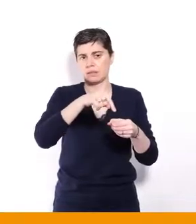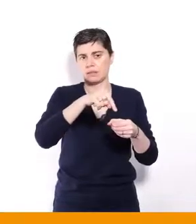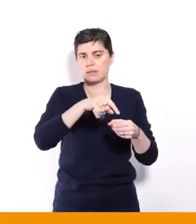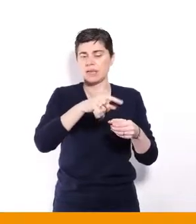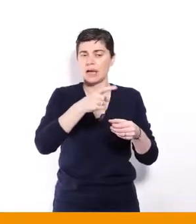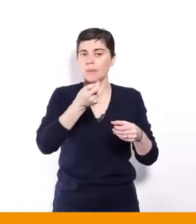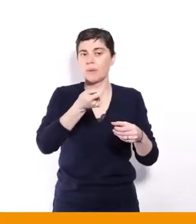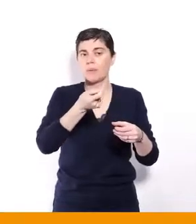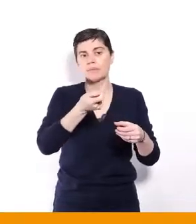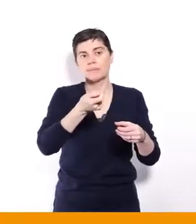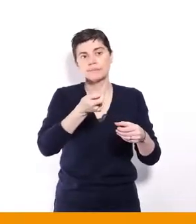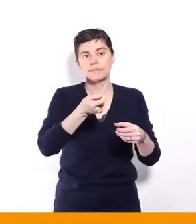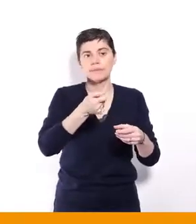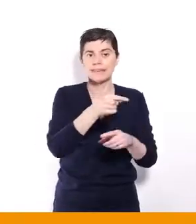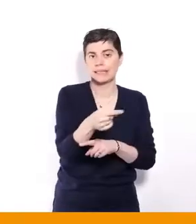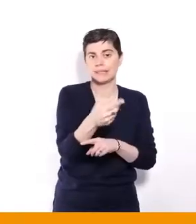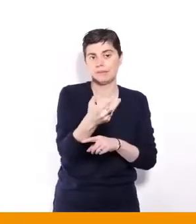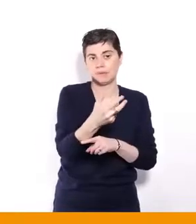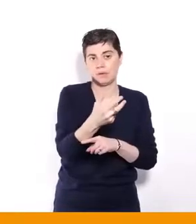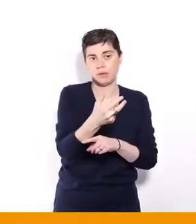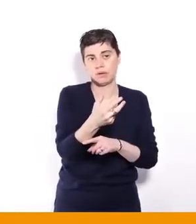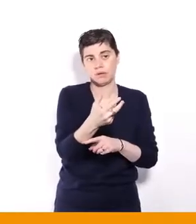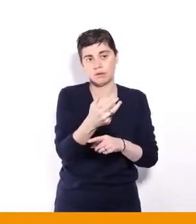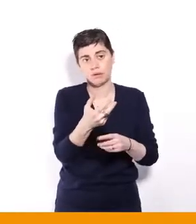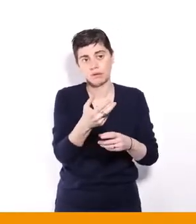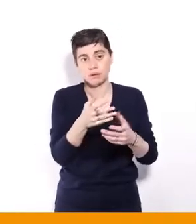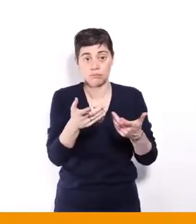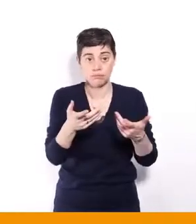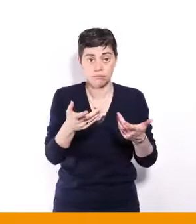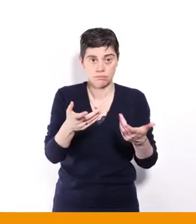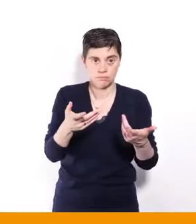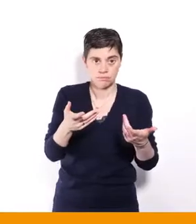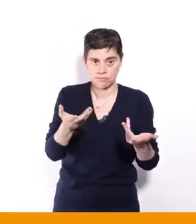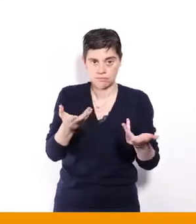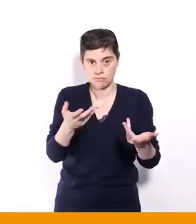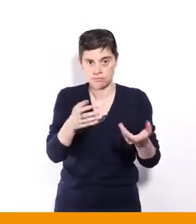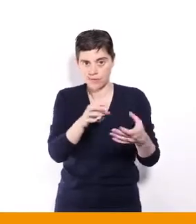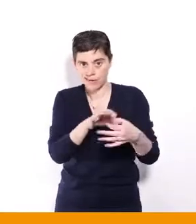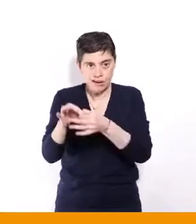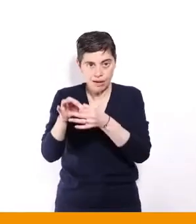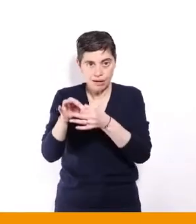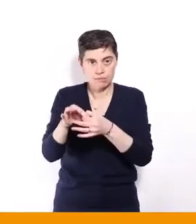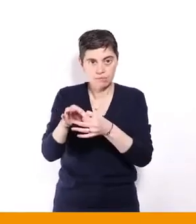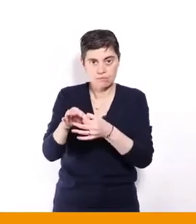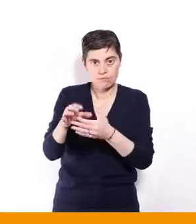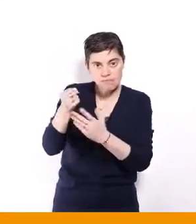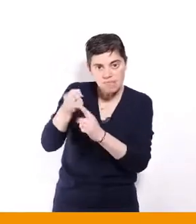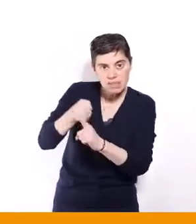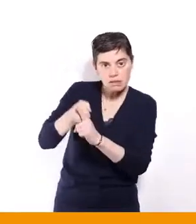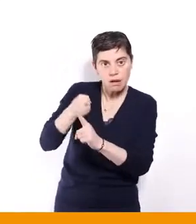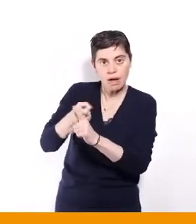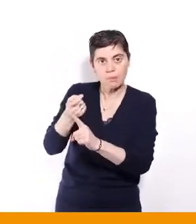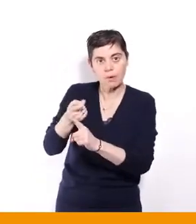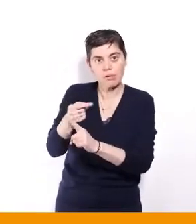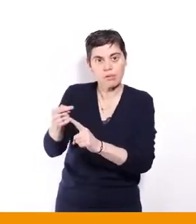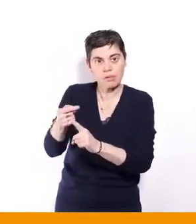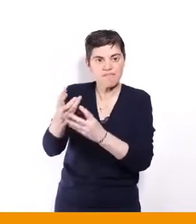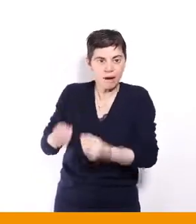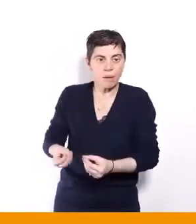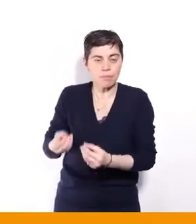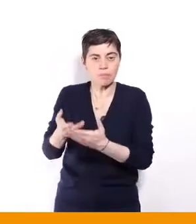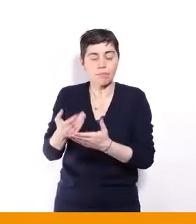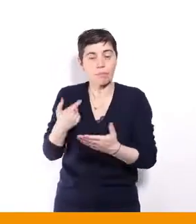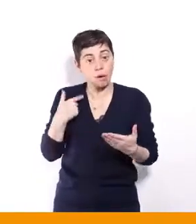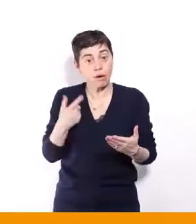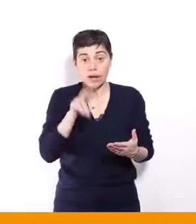elle est liée à la faiblesse militante, c'est-à-dire que, bon, moi je suis une militante engagée politiquement, mais je suis